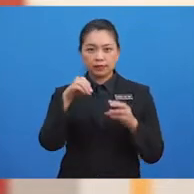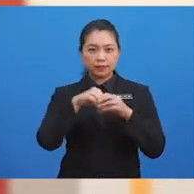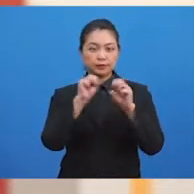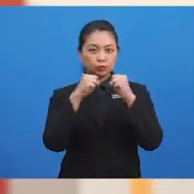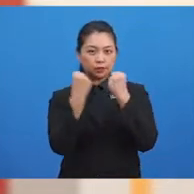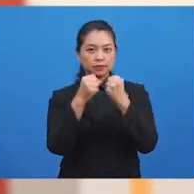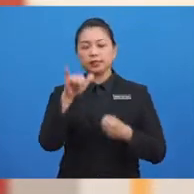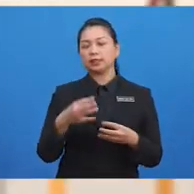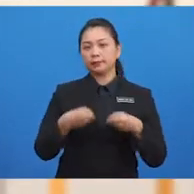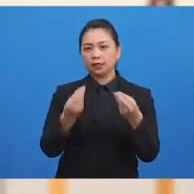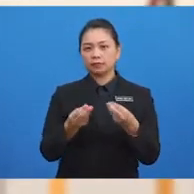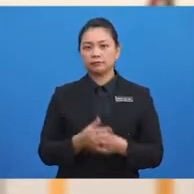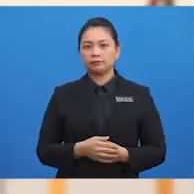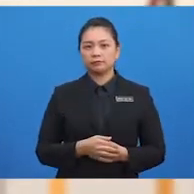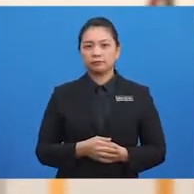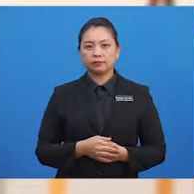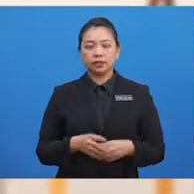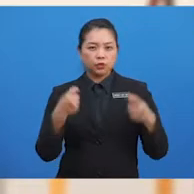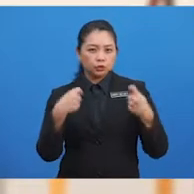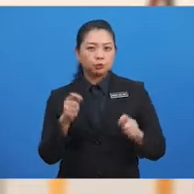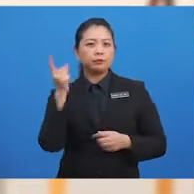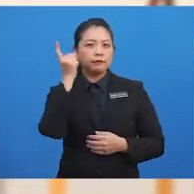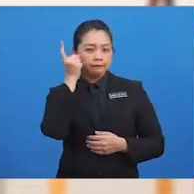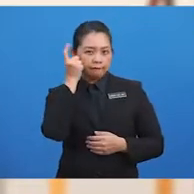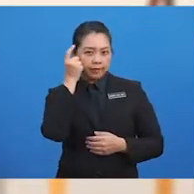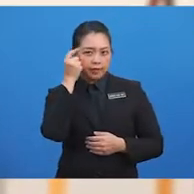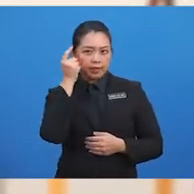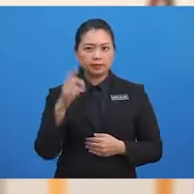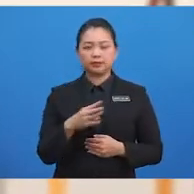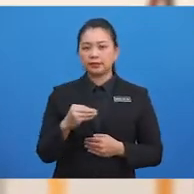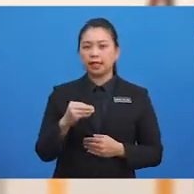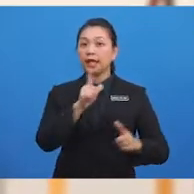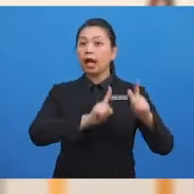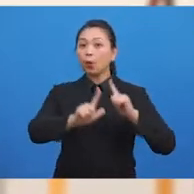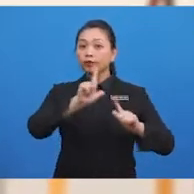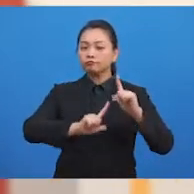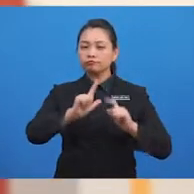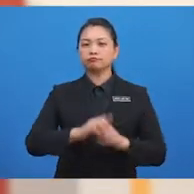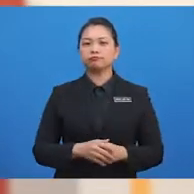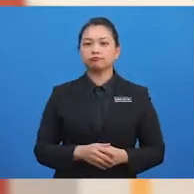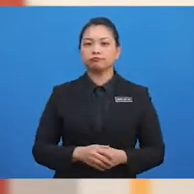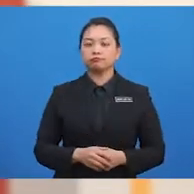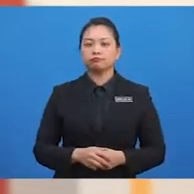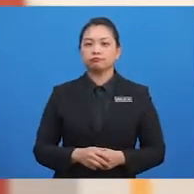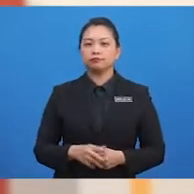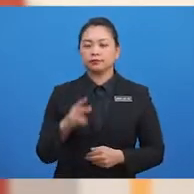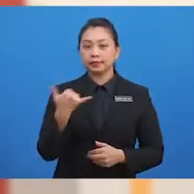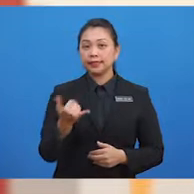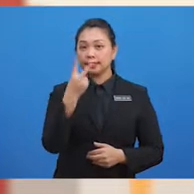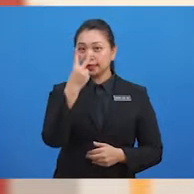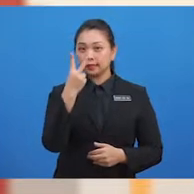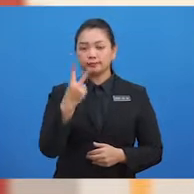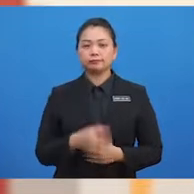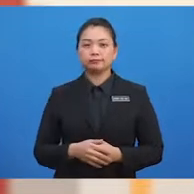yang diberi. Cuba fikir dan lakonkan. Jom kita